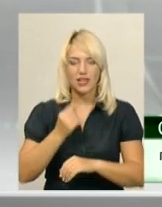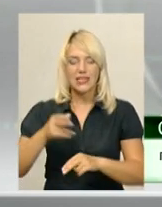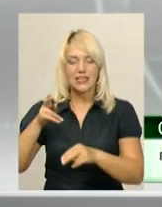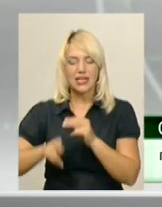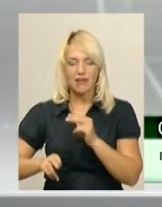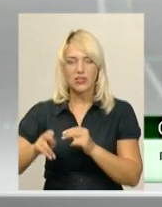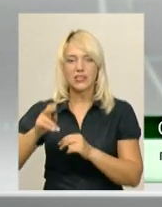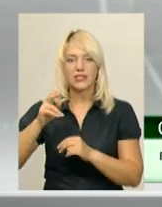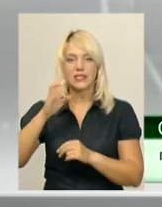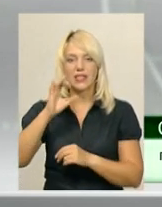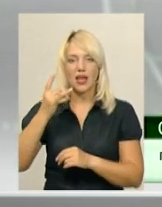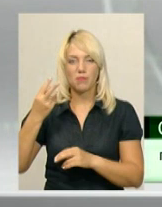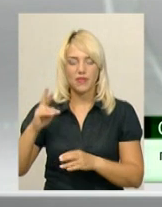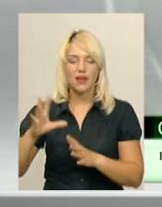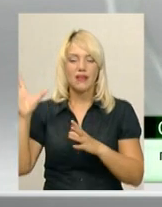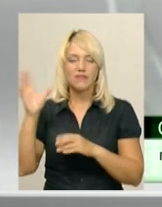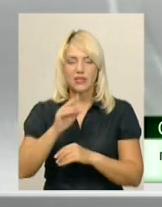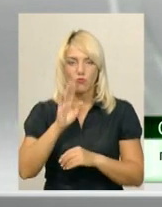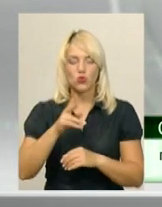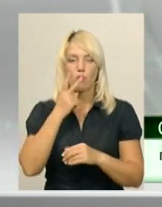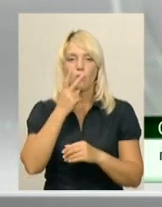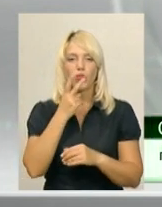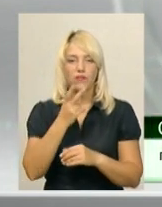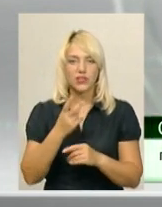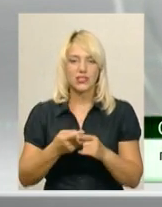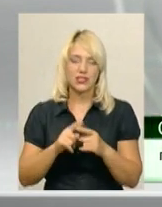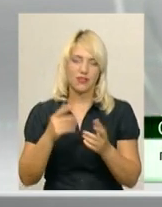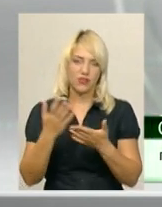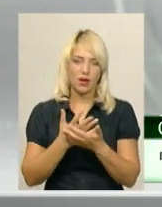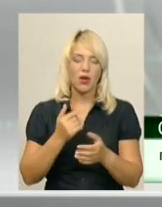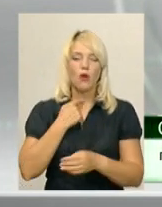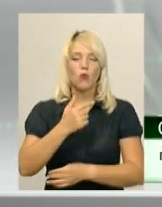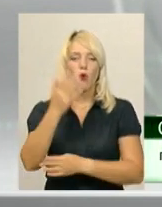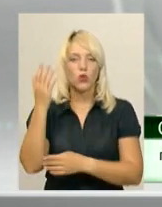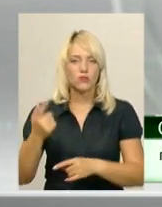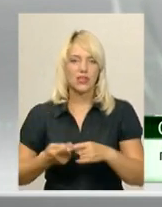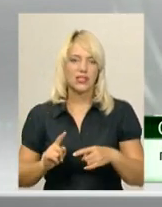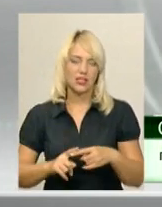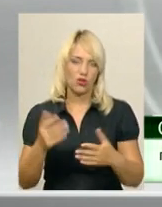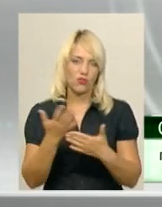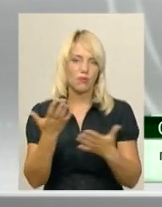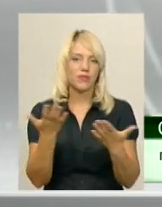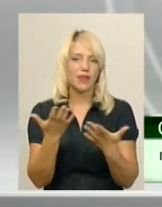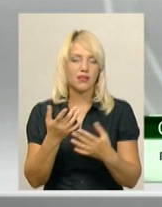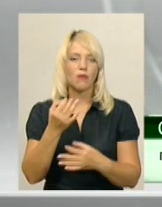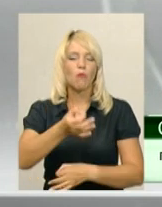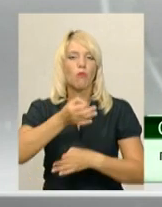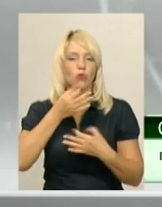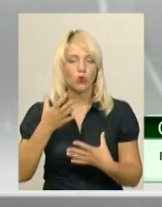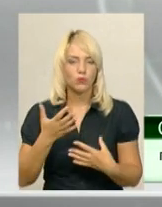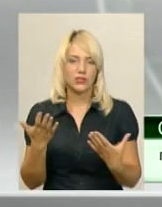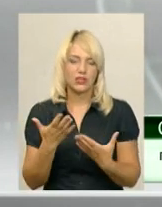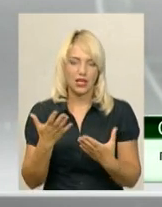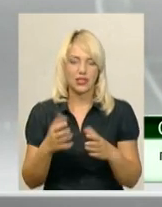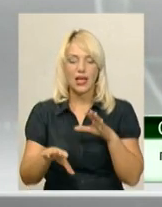відвідувачі фестивалю зможуть продивитися фільми і проголосувати за той фільм, який їм сподобається. відповідно, фільм, який